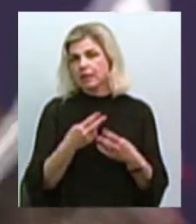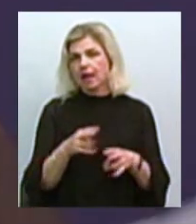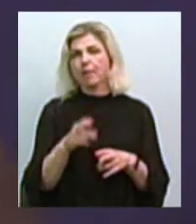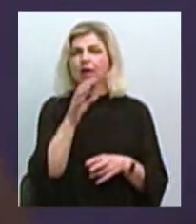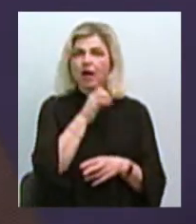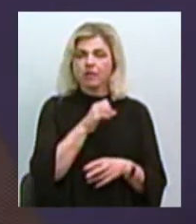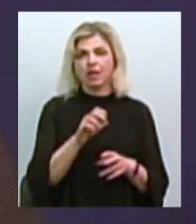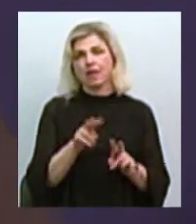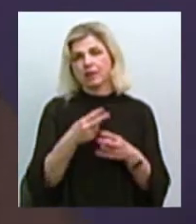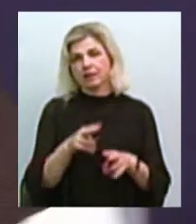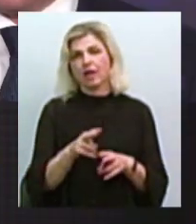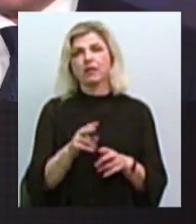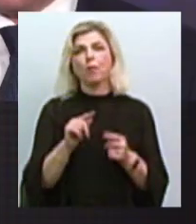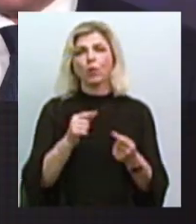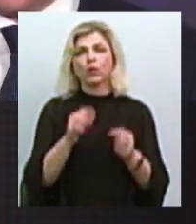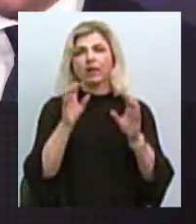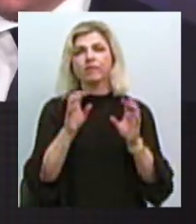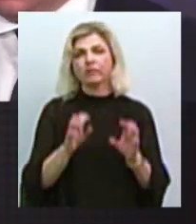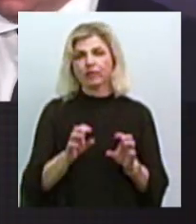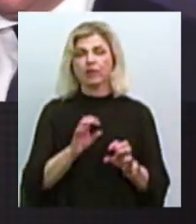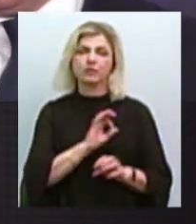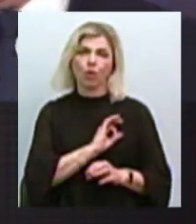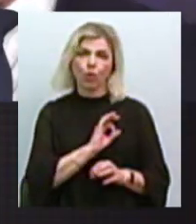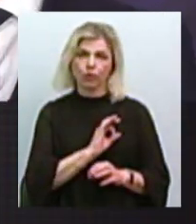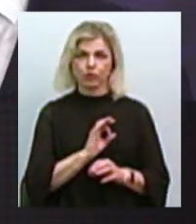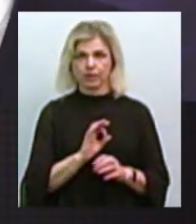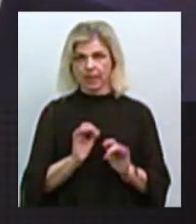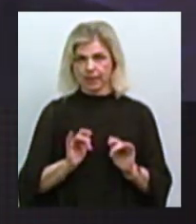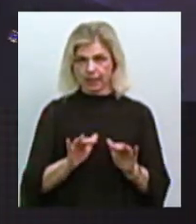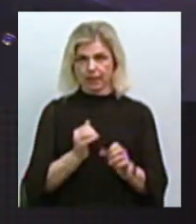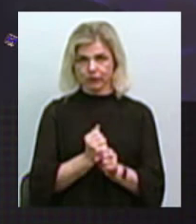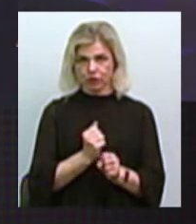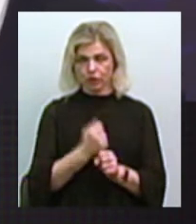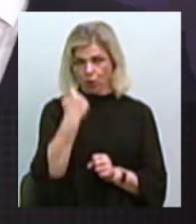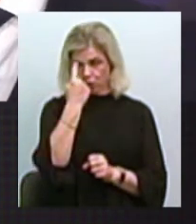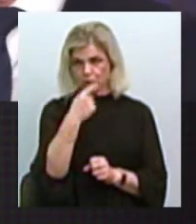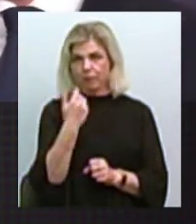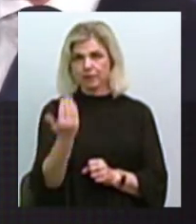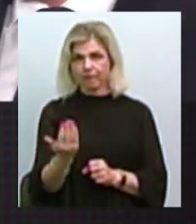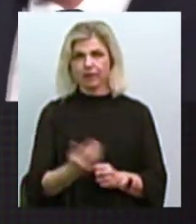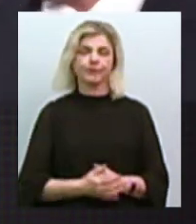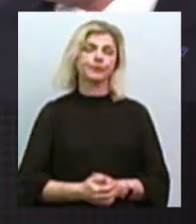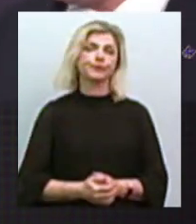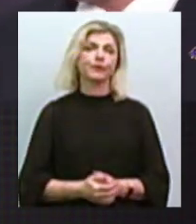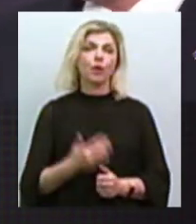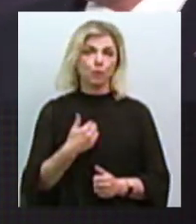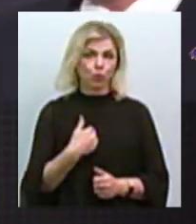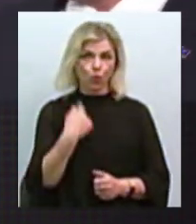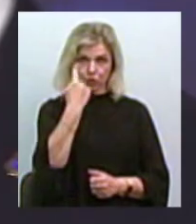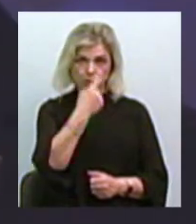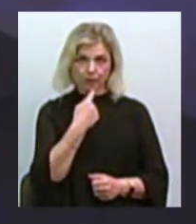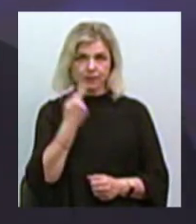неправомірні дії вчиняти. Які висновки? Профилактично діяльність? Мною особисто, звісно,